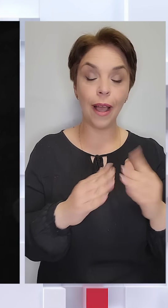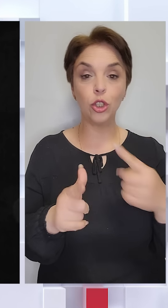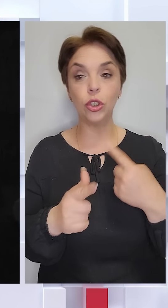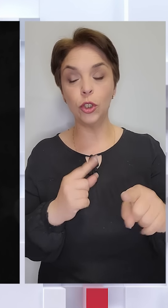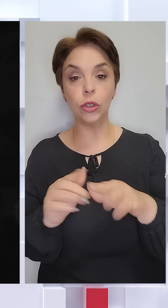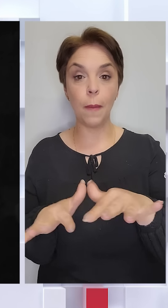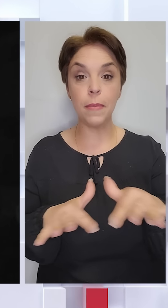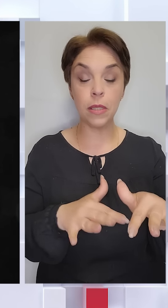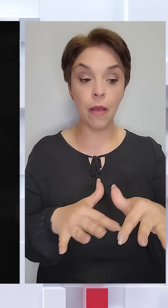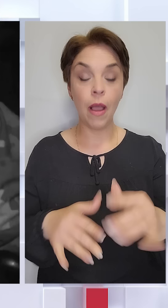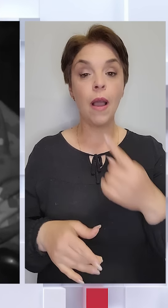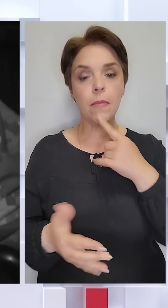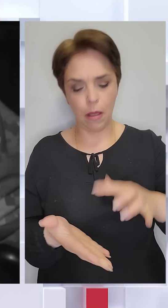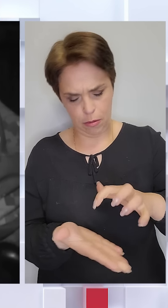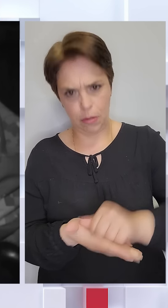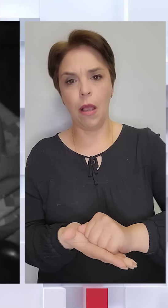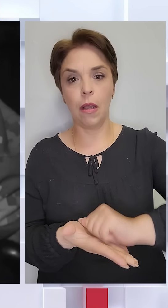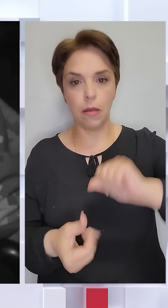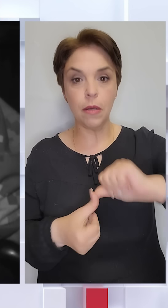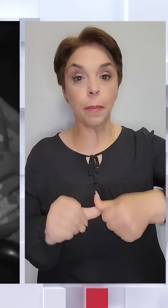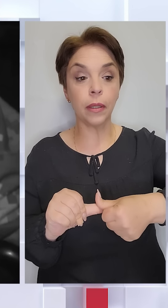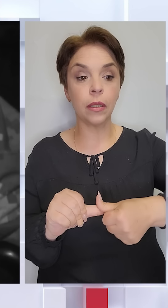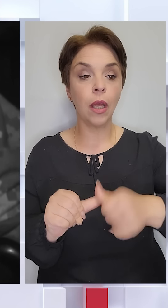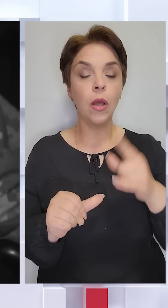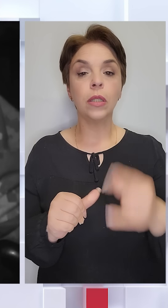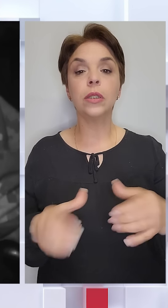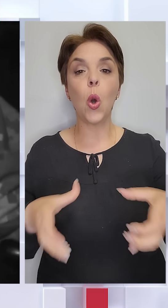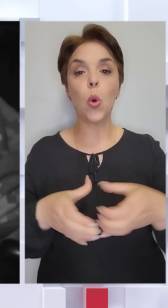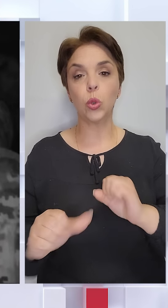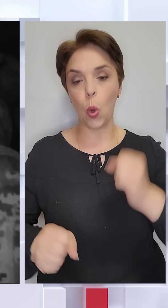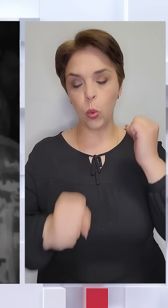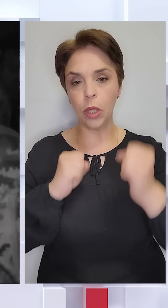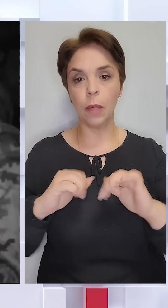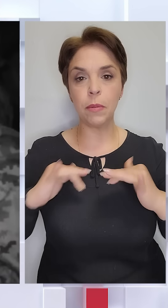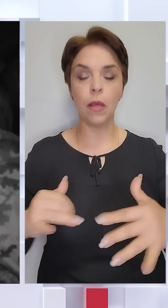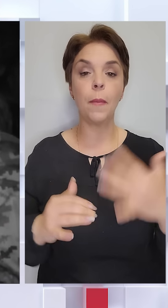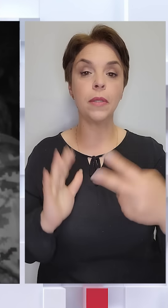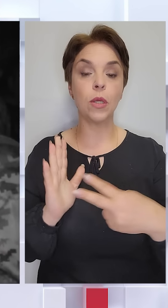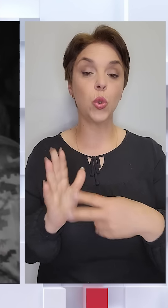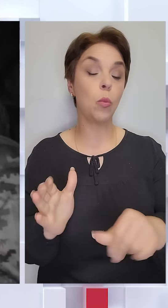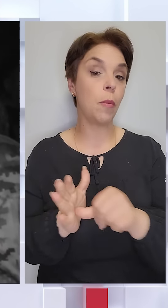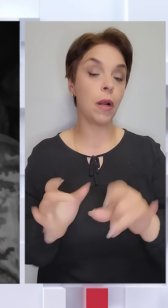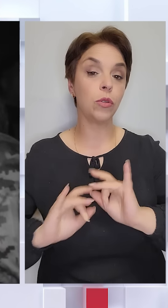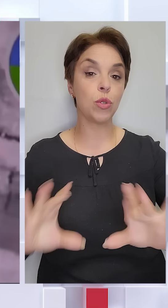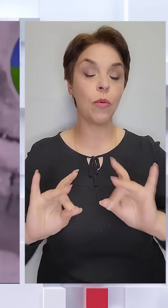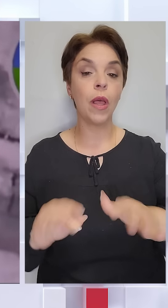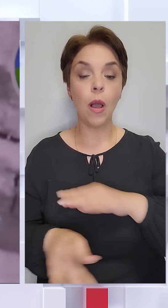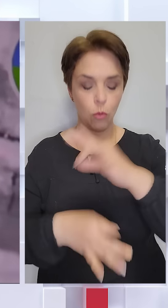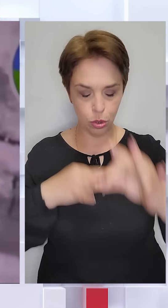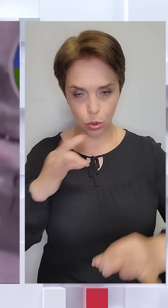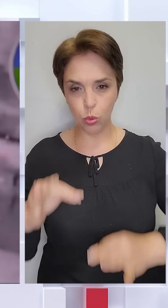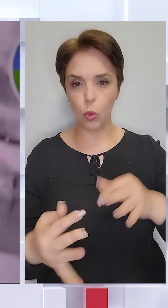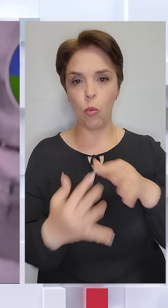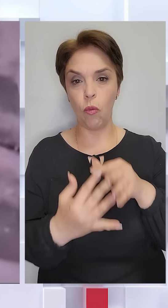місцях пітається закріпитись. То командир відділення ударних безпілотників 57-ї мотопіхотної бригади розповідає про цілодобову